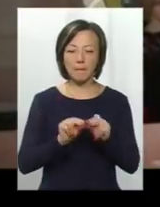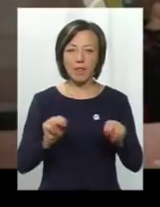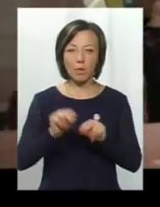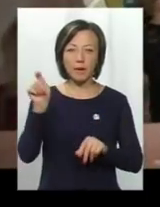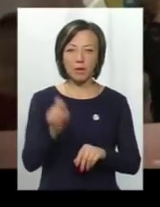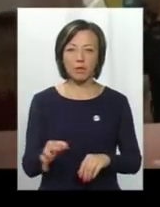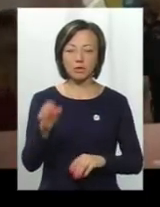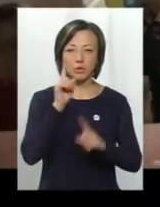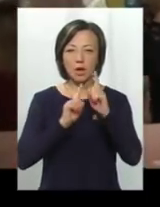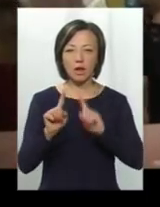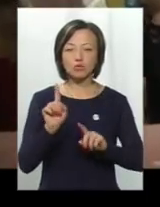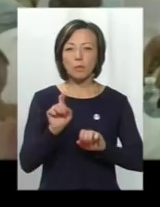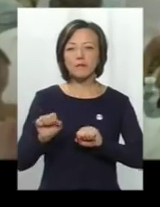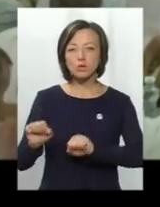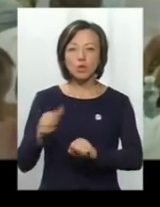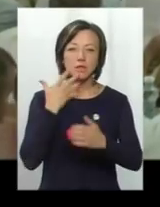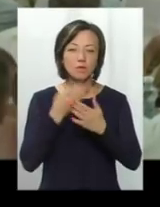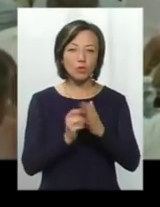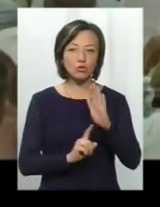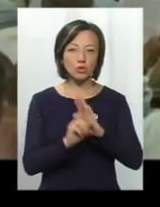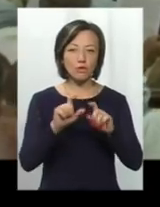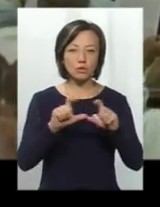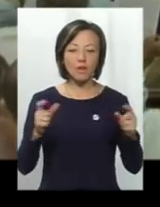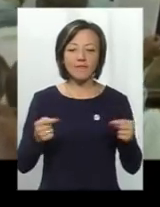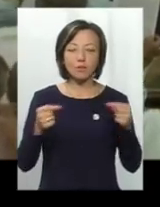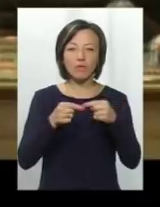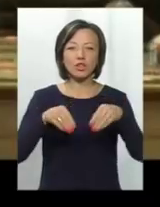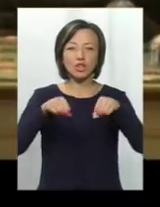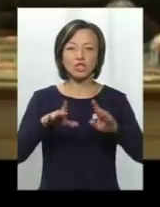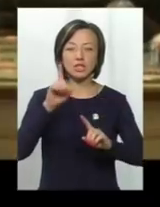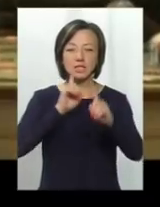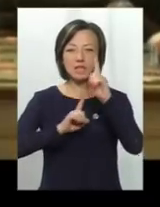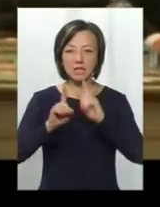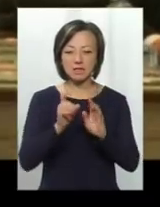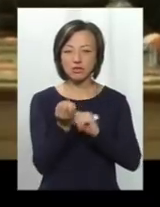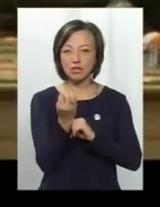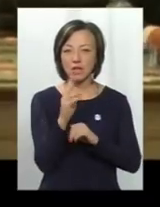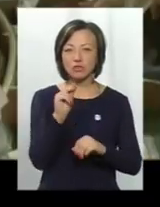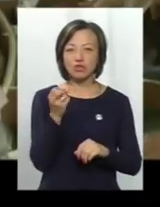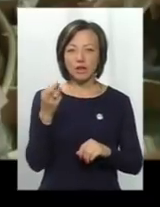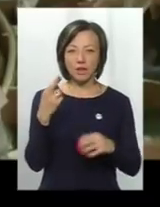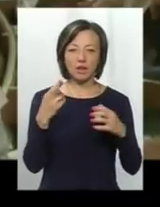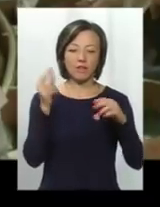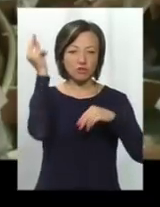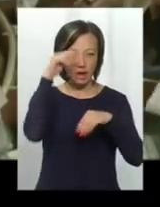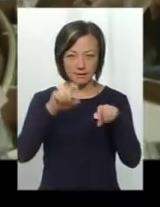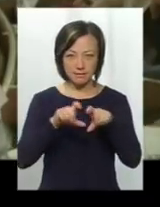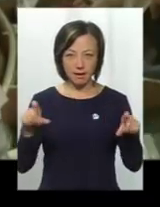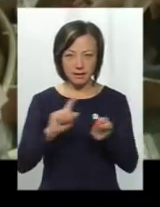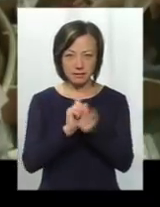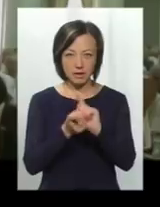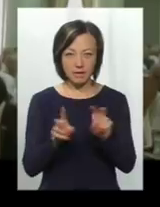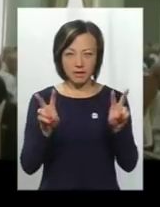ради, аби відстояти свою початкову школу. Відповідно до рішення сесії обласної ради, яка відбулася 14 червня, навчальний заклад змінив назву